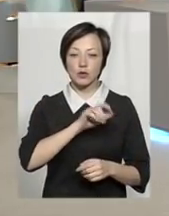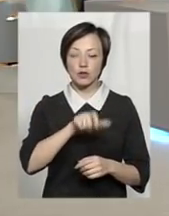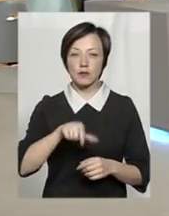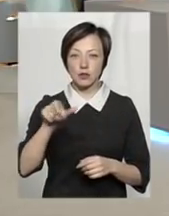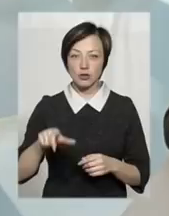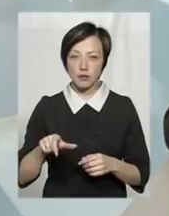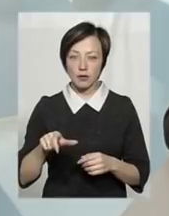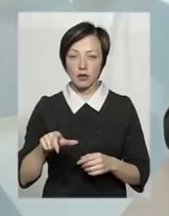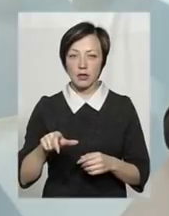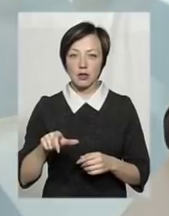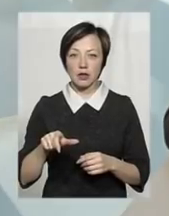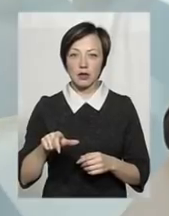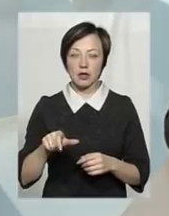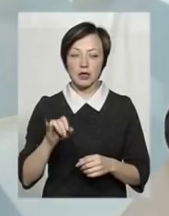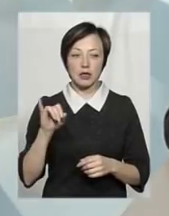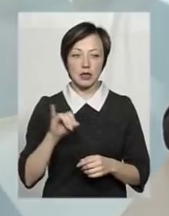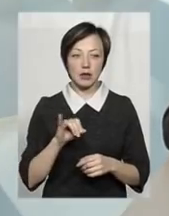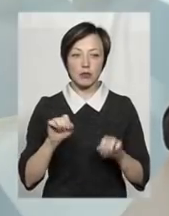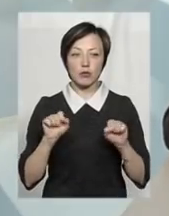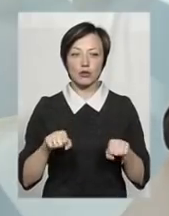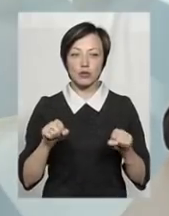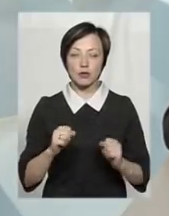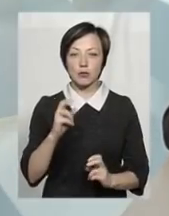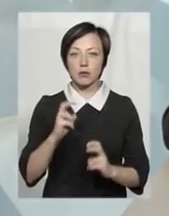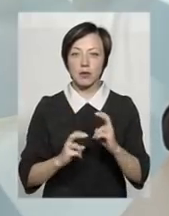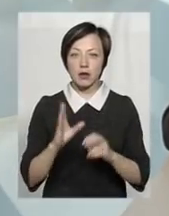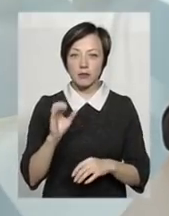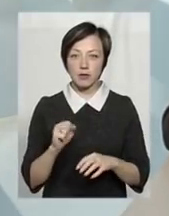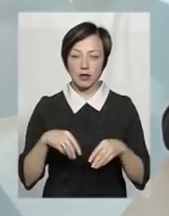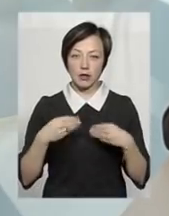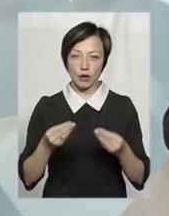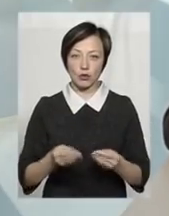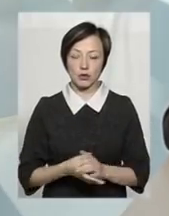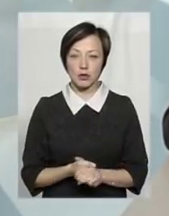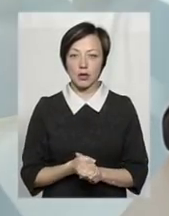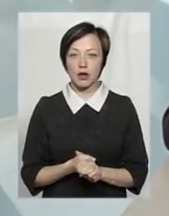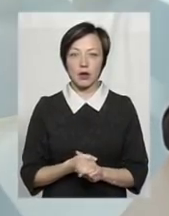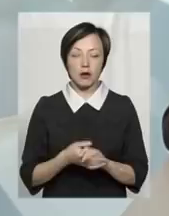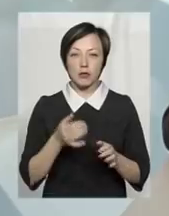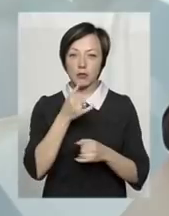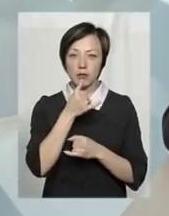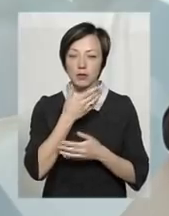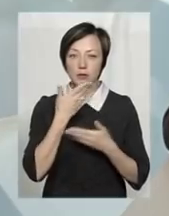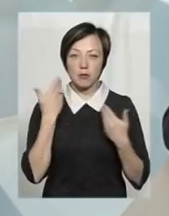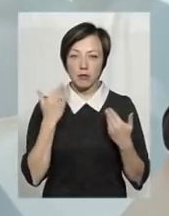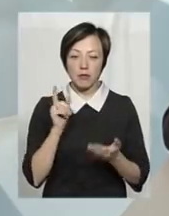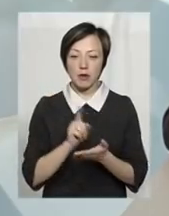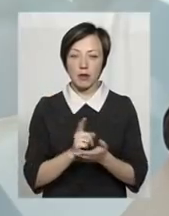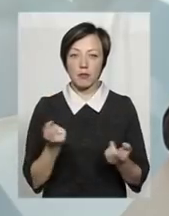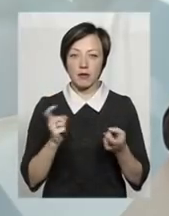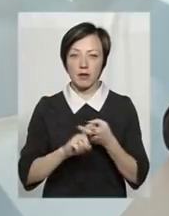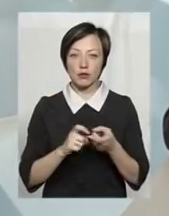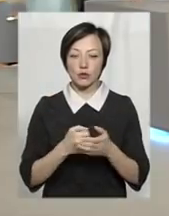можливості підприємства, які надають ці послуги. Тобто, його ми не маємо прив'язувати